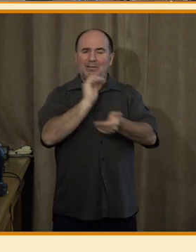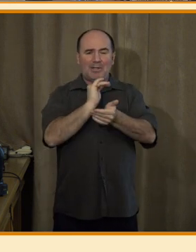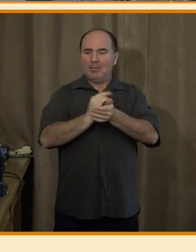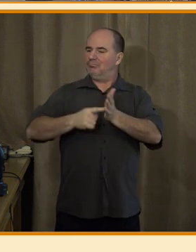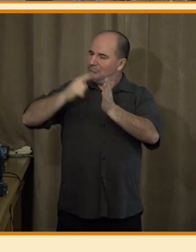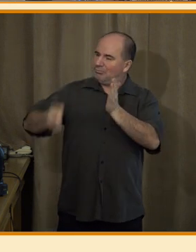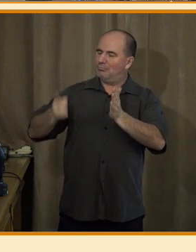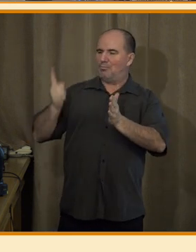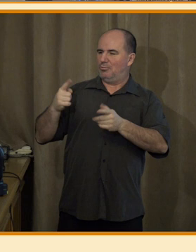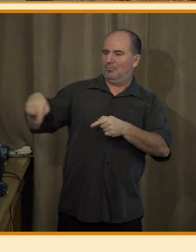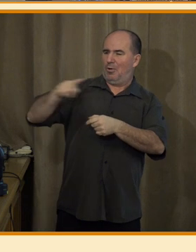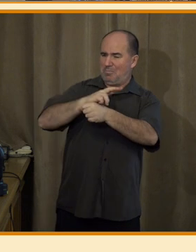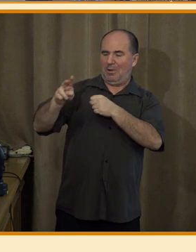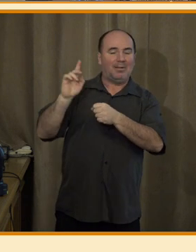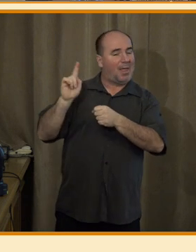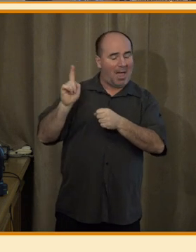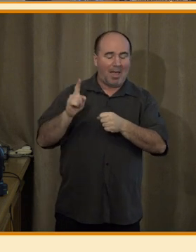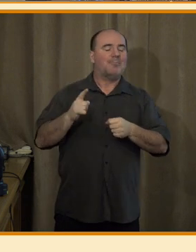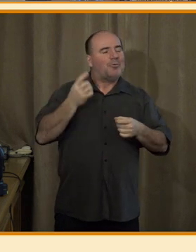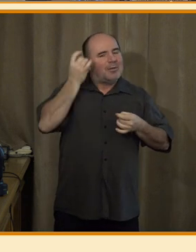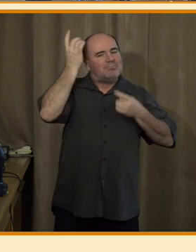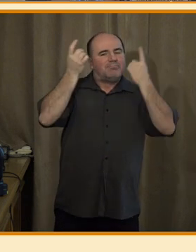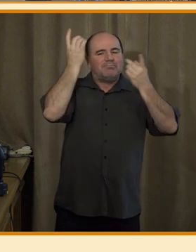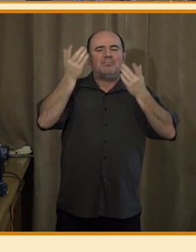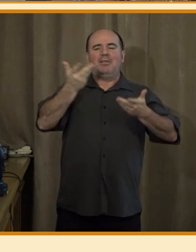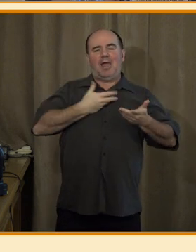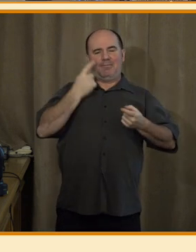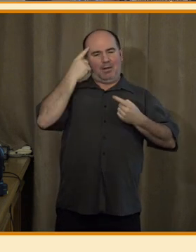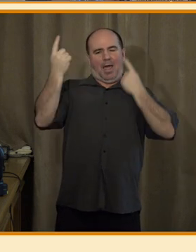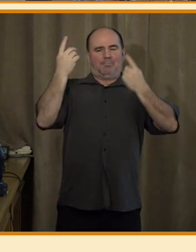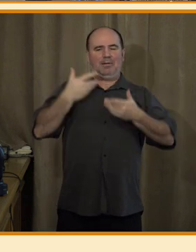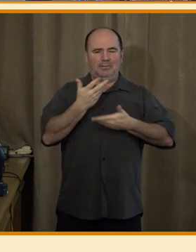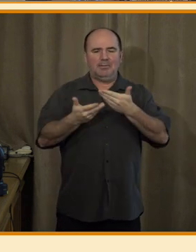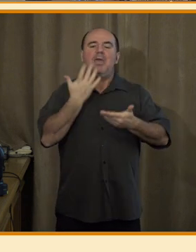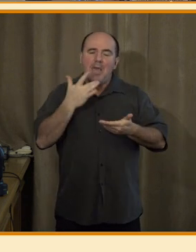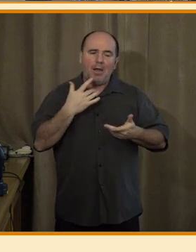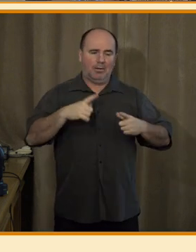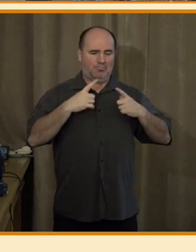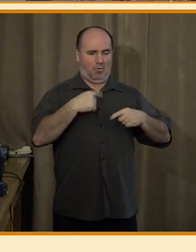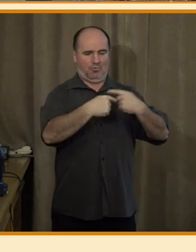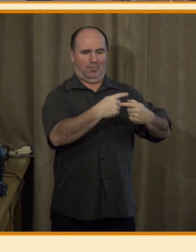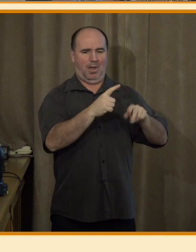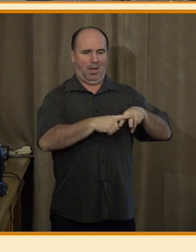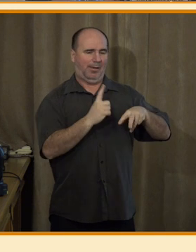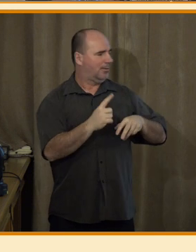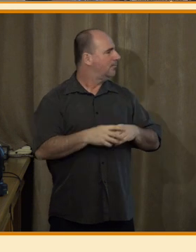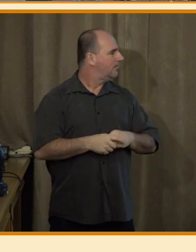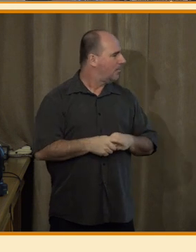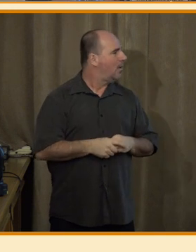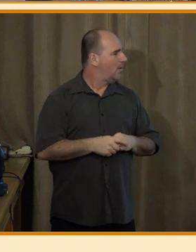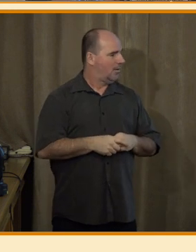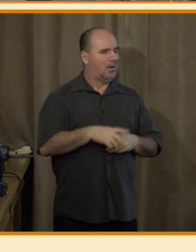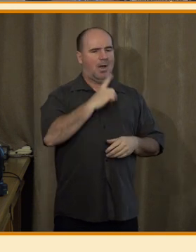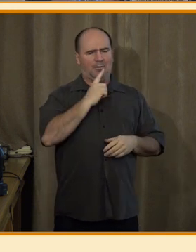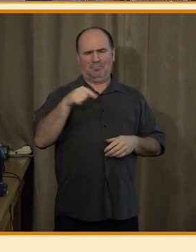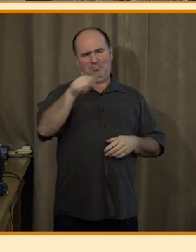pro inspiraci. Zkoušeli jsme i experimenty třeba s editací pasiv, tam jsme pochopitelně narazili na to, co asi všichni znáte, že v